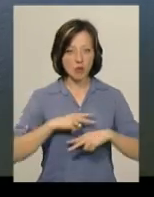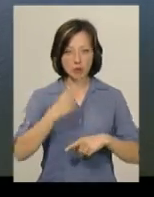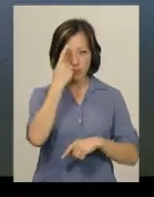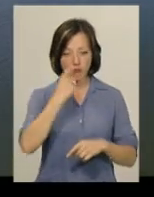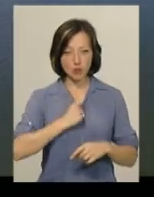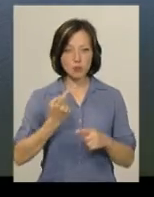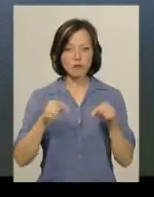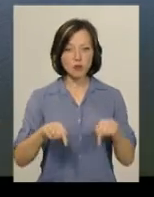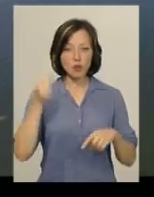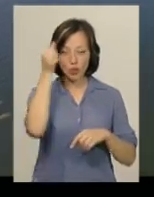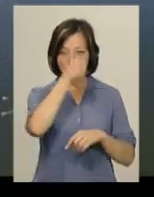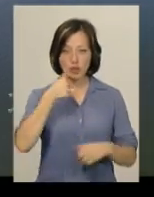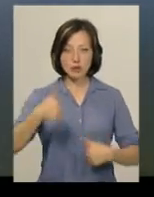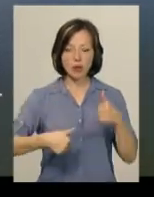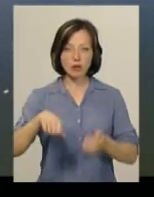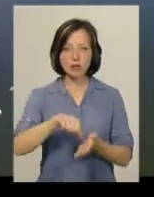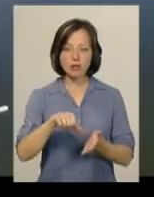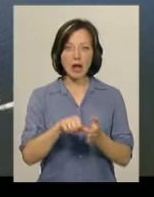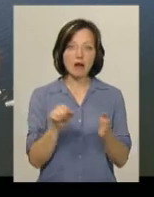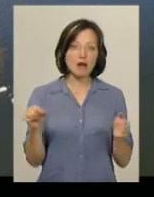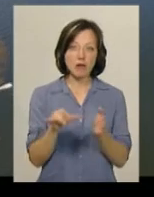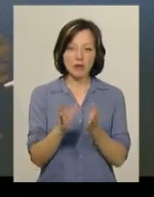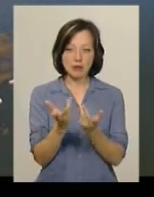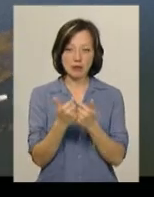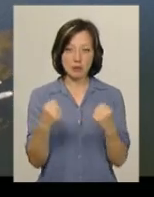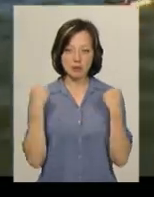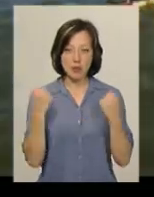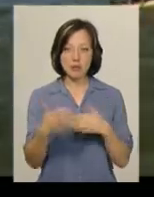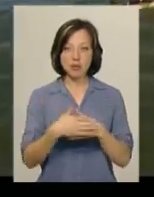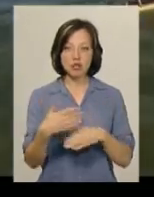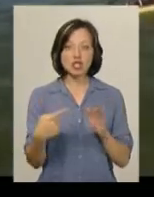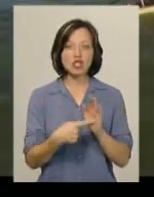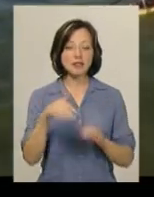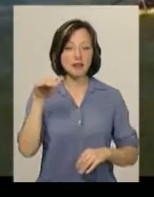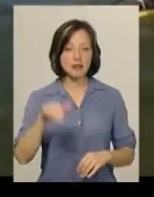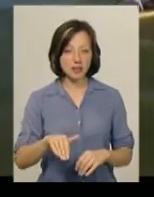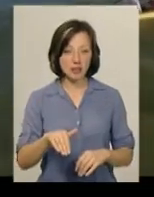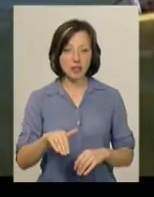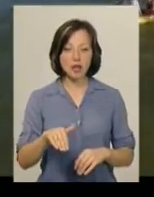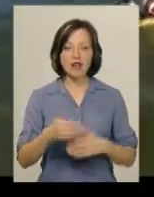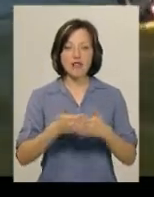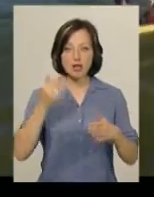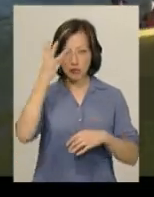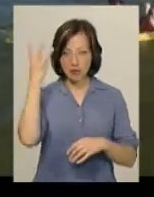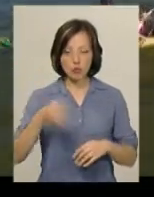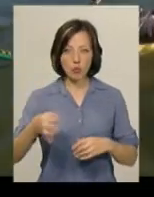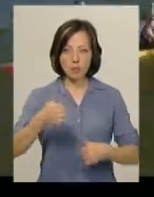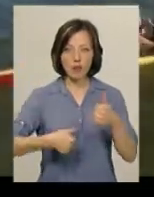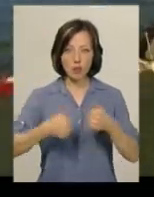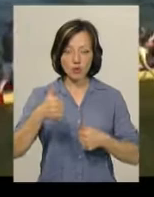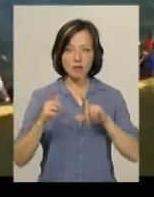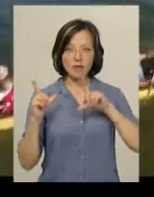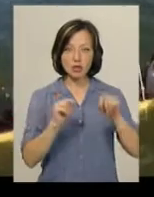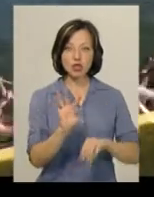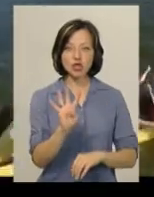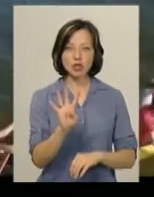повідомив, у цьогорічних змаганнях бере участь рекордна кількість спортсменів – близько 6 тисяч. Від Хмельницької області на перегони «Драконів»